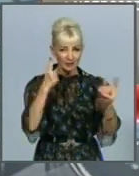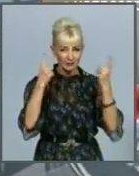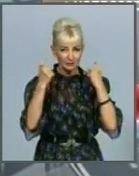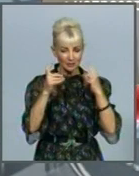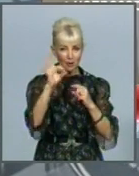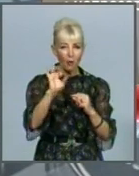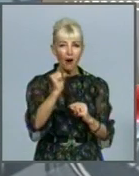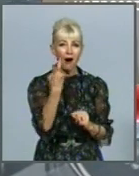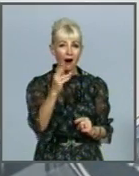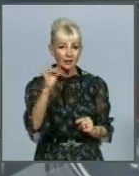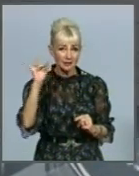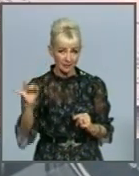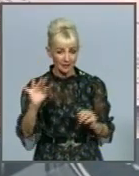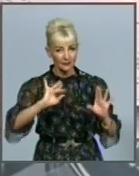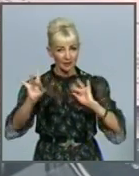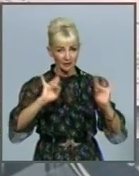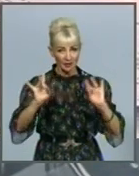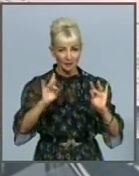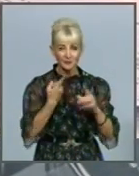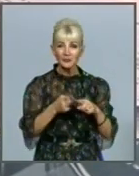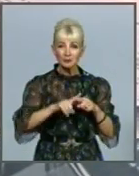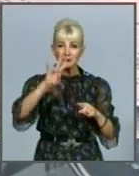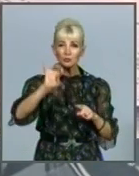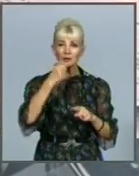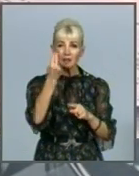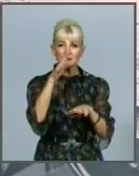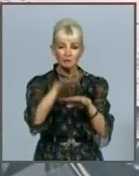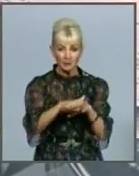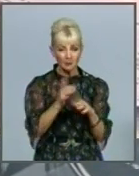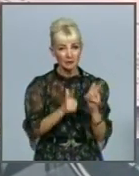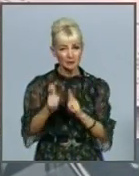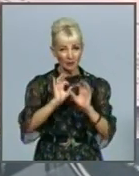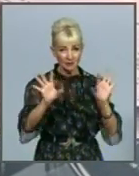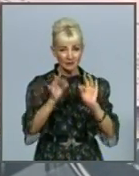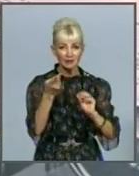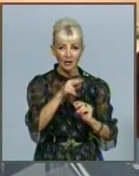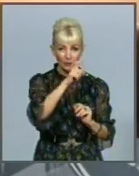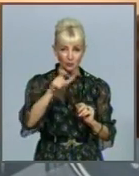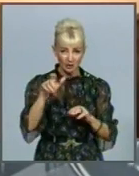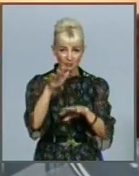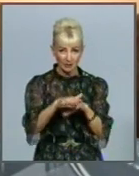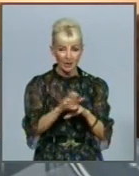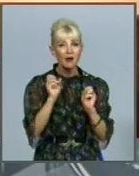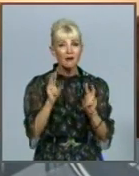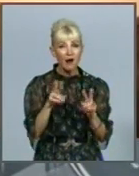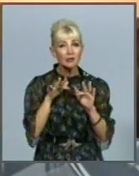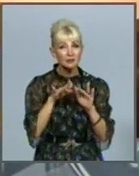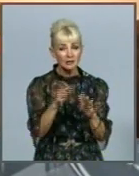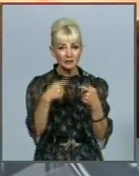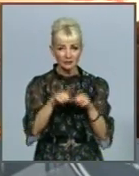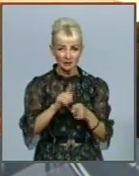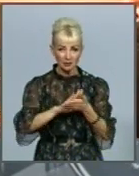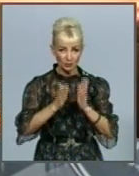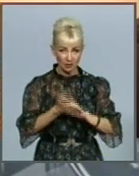акційні пропозиції у рекламі. Тому Нацбанк підготував роз'яснення для клієнтів фінустанов, як діяти у подібних